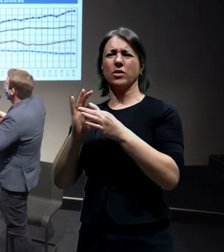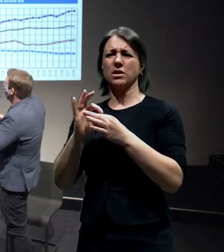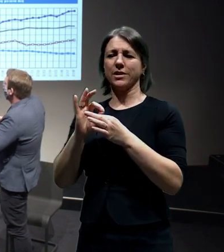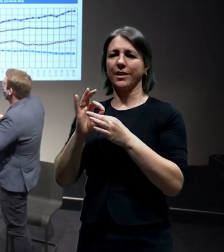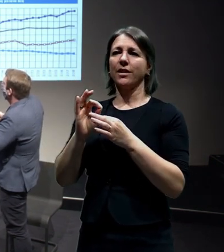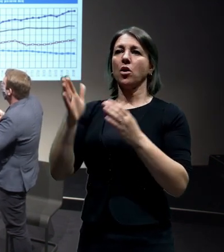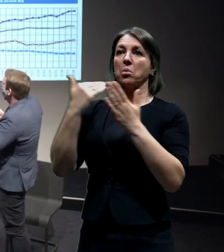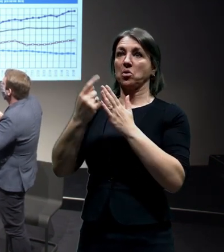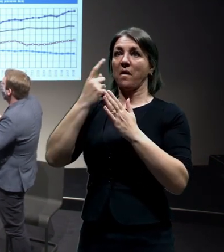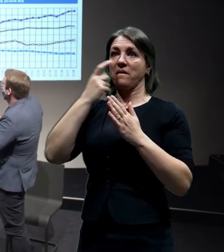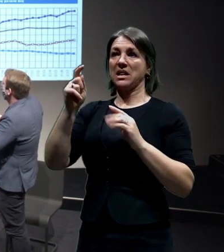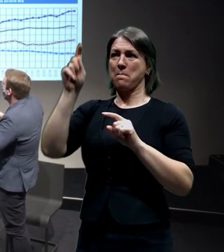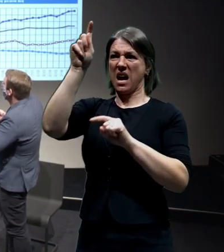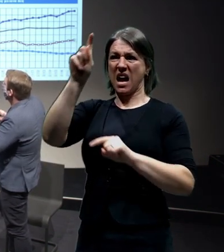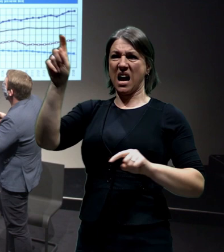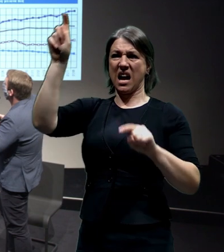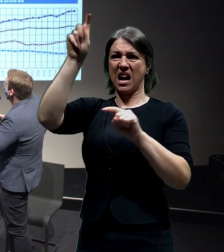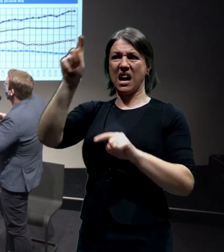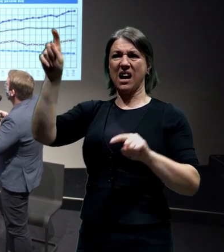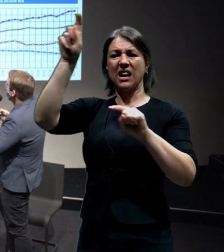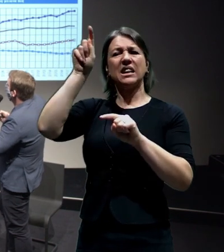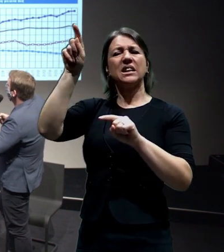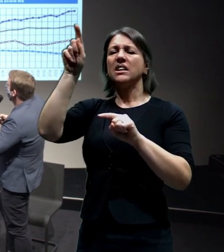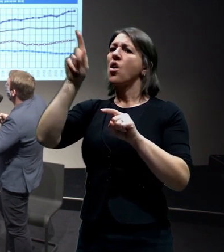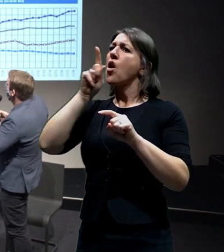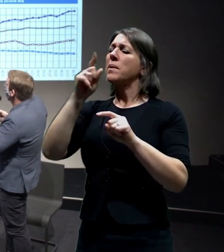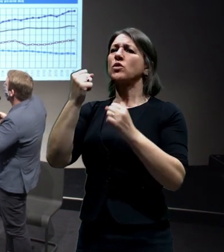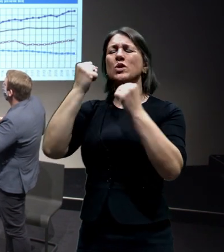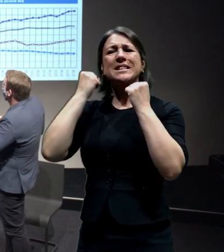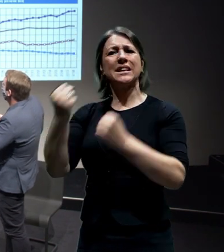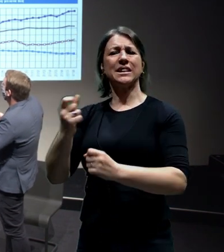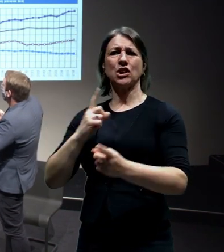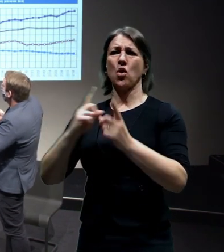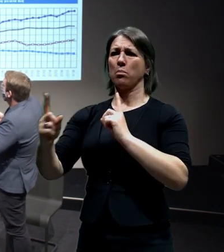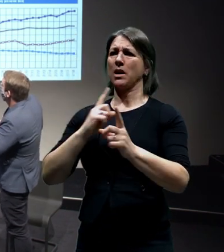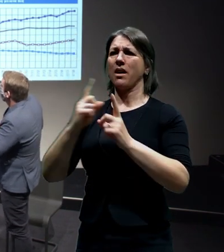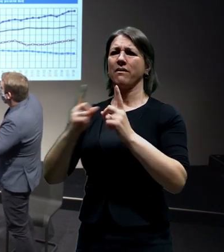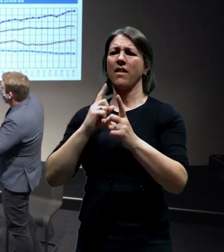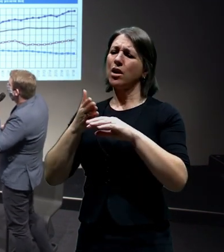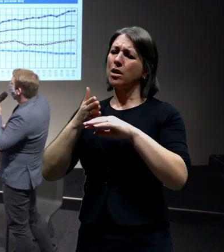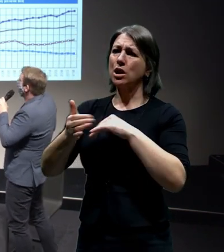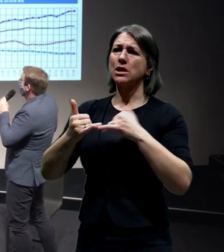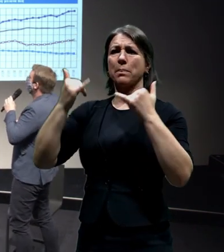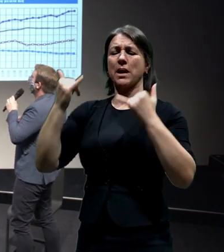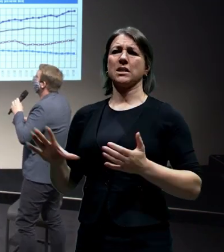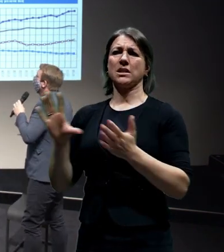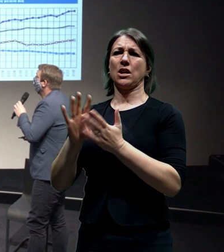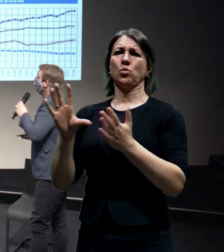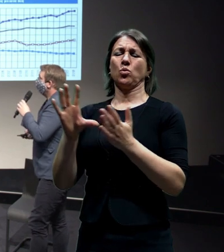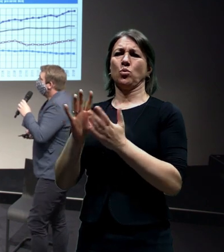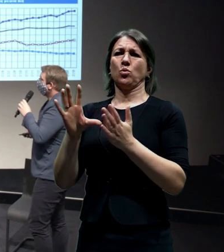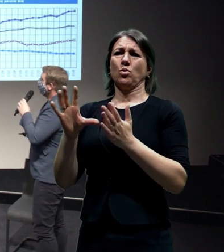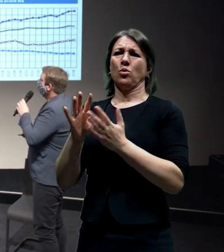velké záběry zatížení těžkou nákladní dopravou, které jdou čásečně přes město a které by